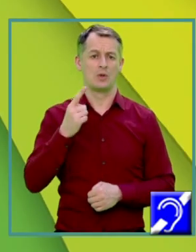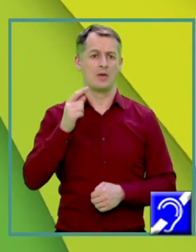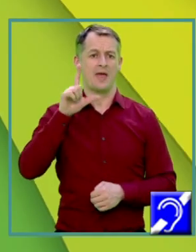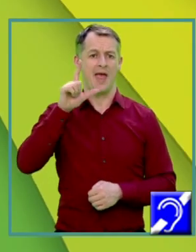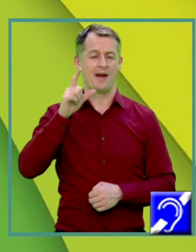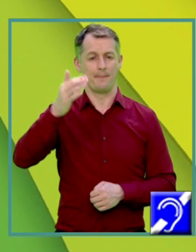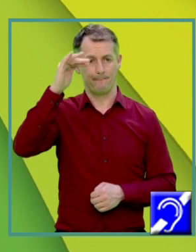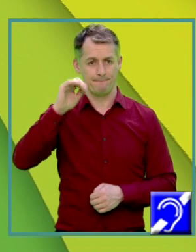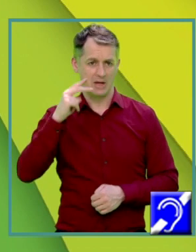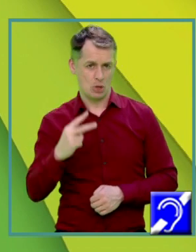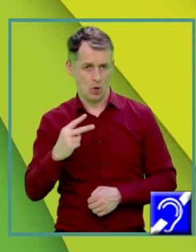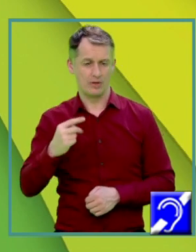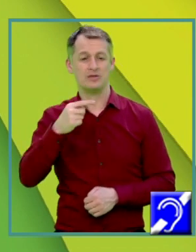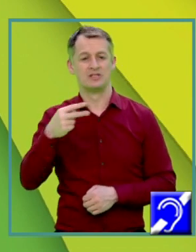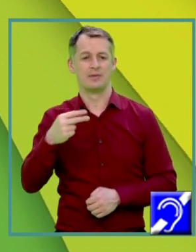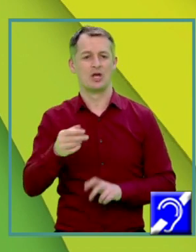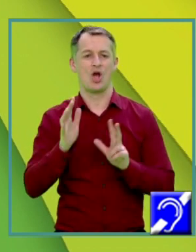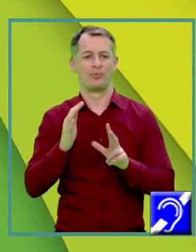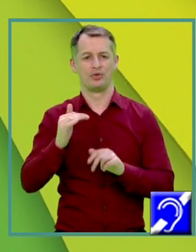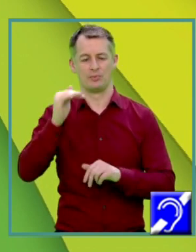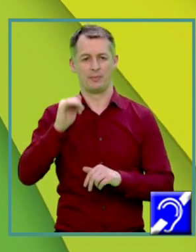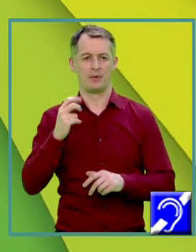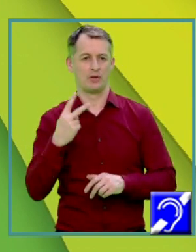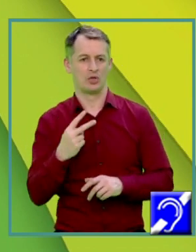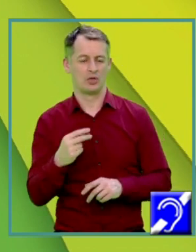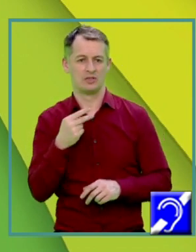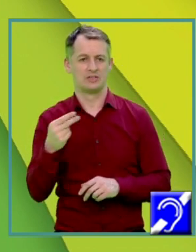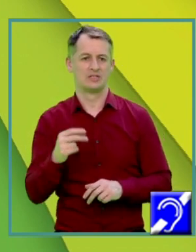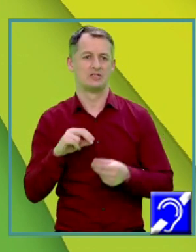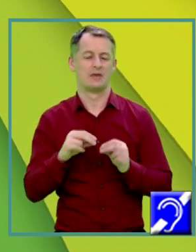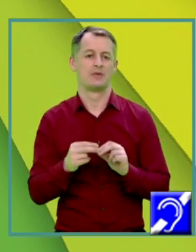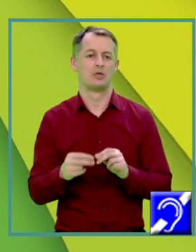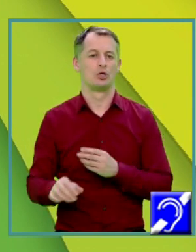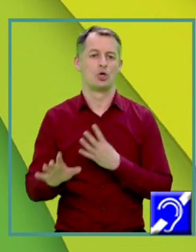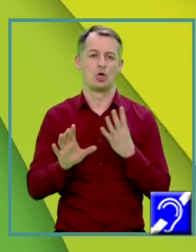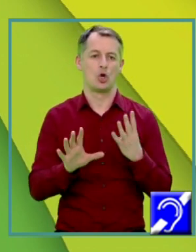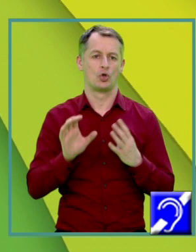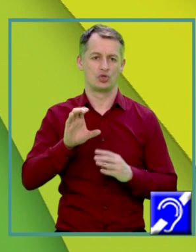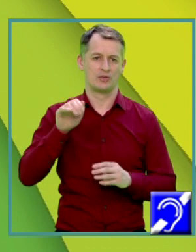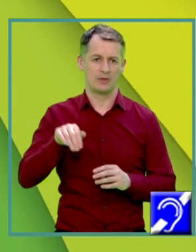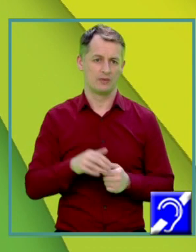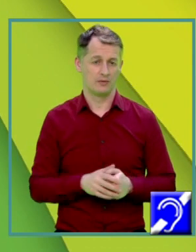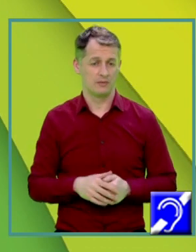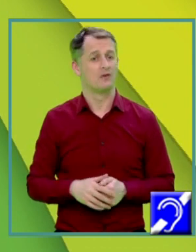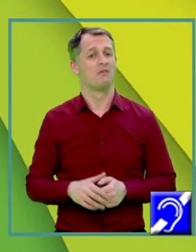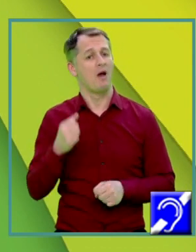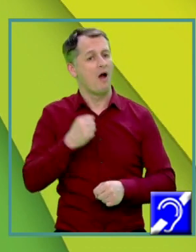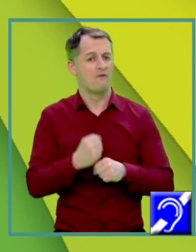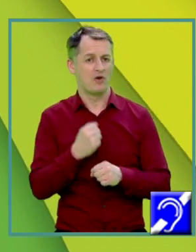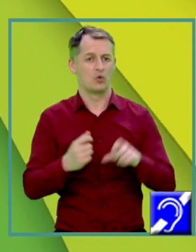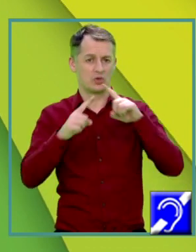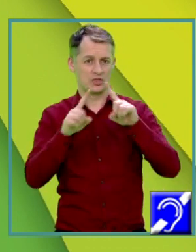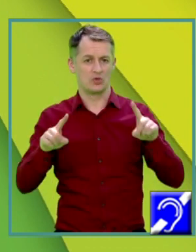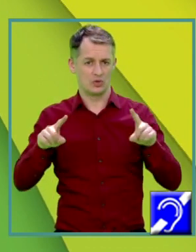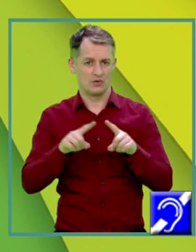scos din piramida noastră separat triunghiul dreptunghic VOM În care am aplicat iarăși teorema lui